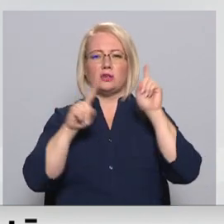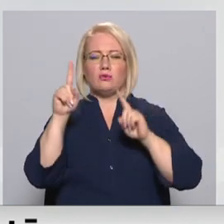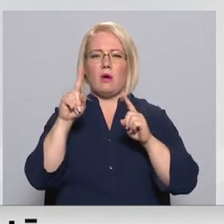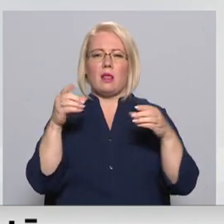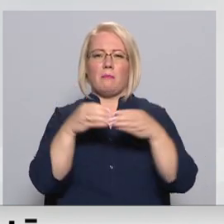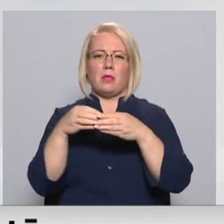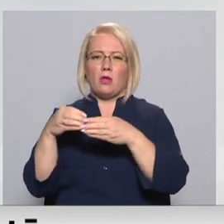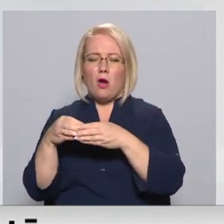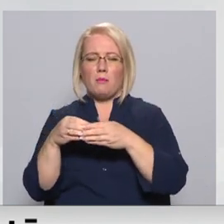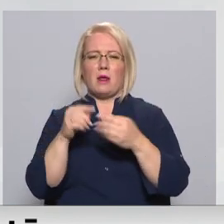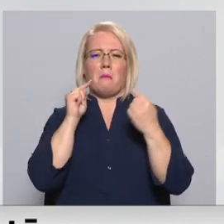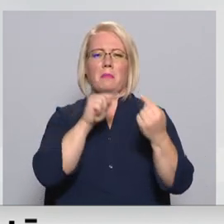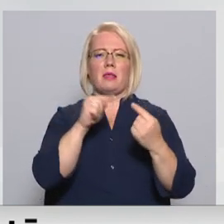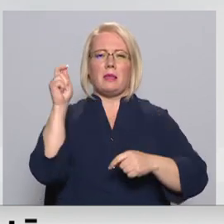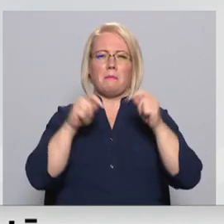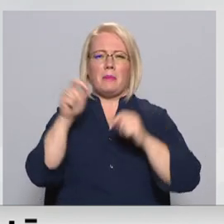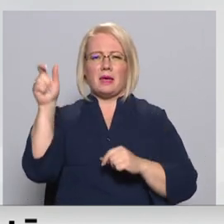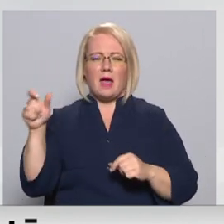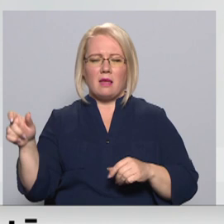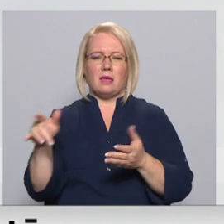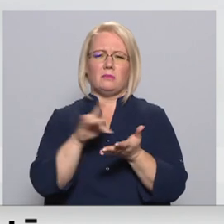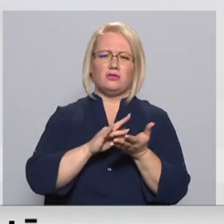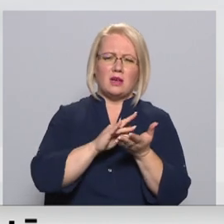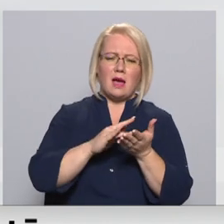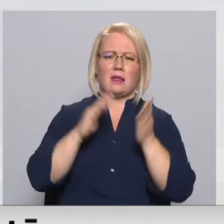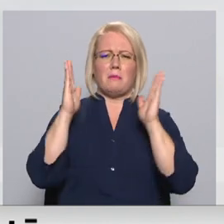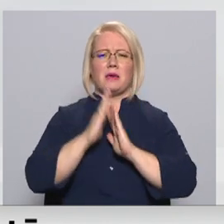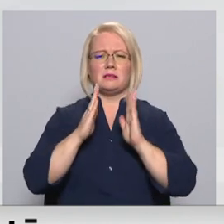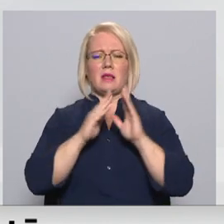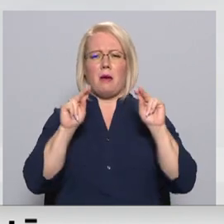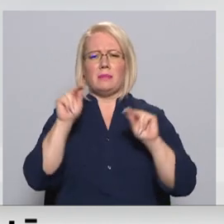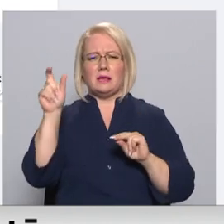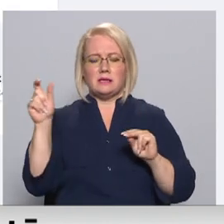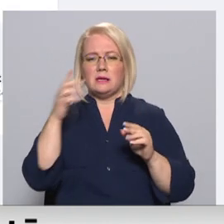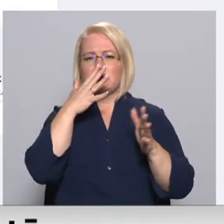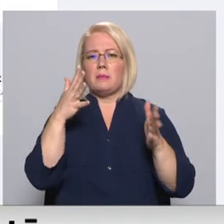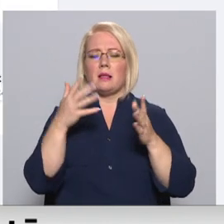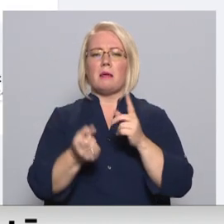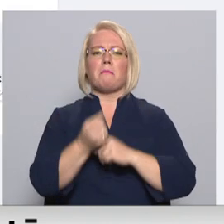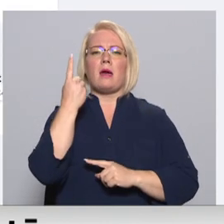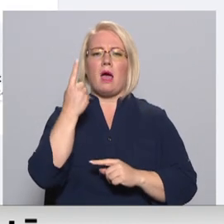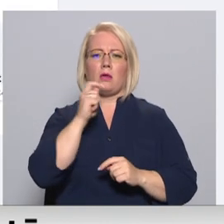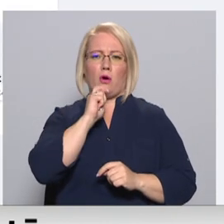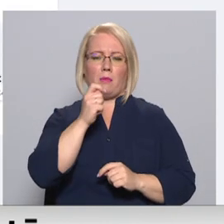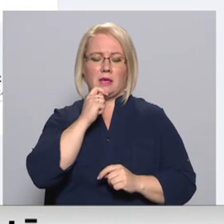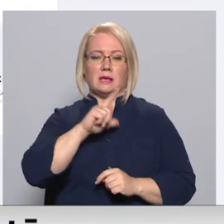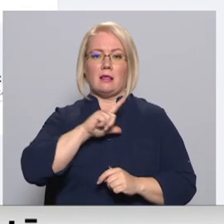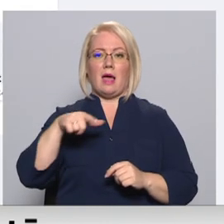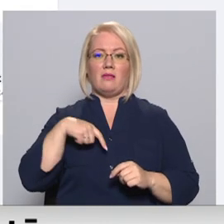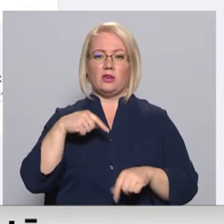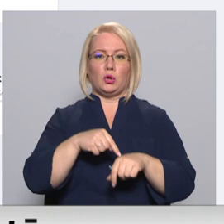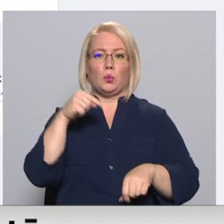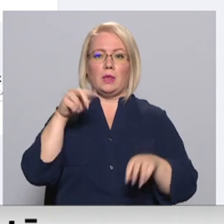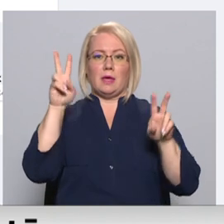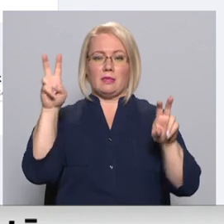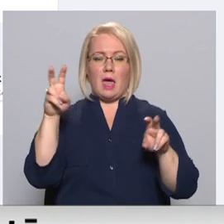Ksenofobija arī naids pret migrantiem, romiem, islām ticīgajiem spilgt parādās internetu komentāros. Latvijā īpaši jūtīgi tēma ir vakcinācija un